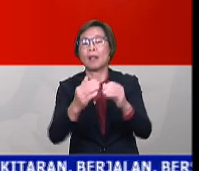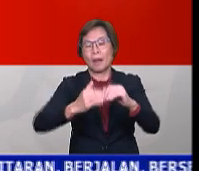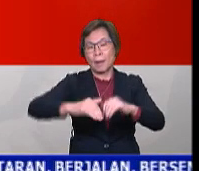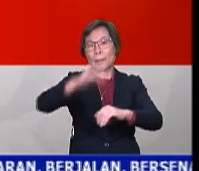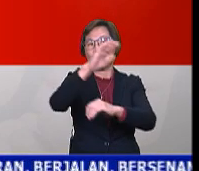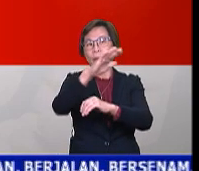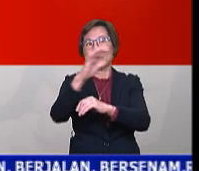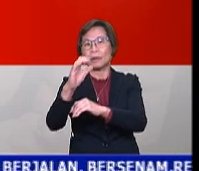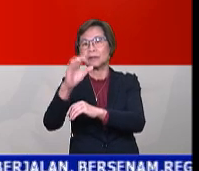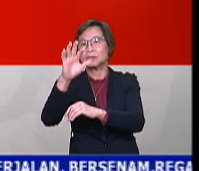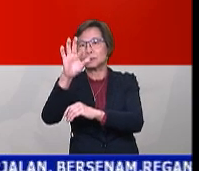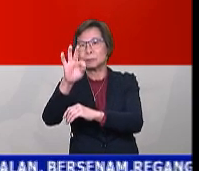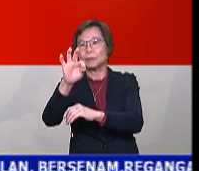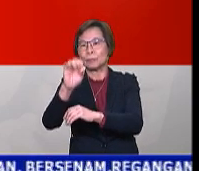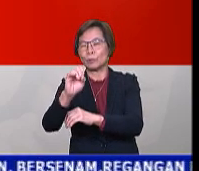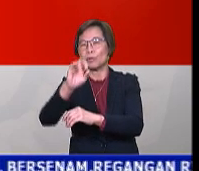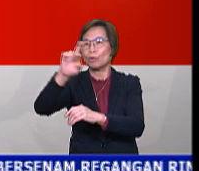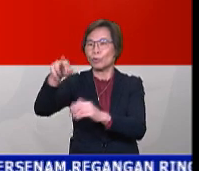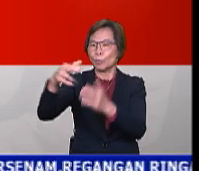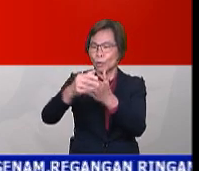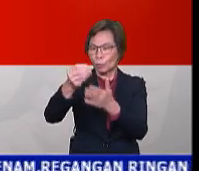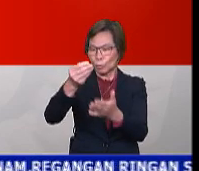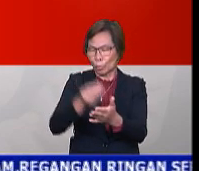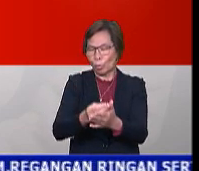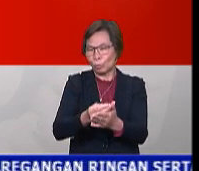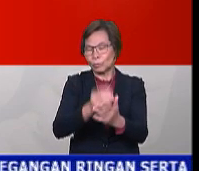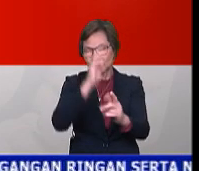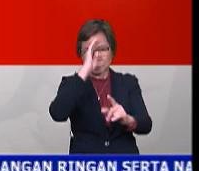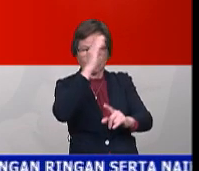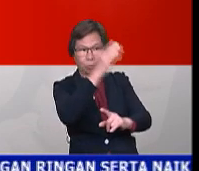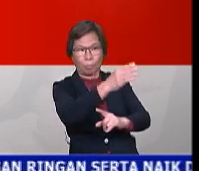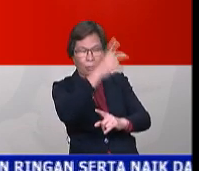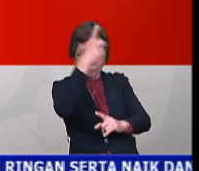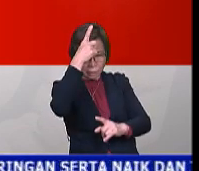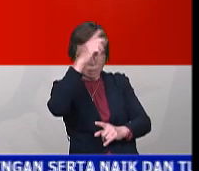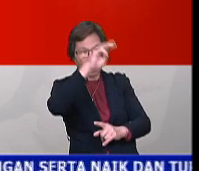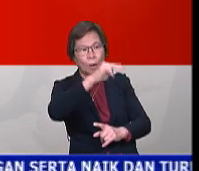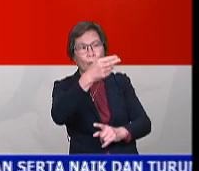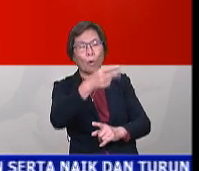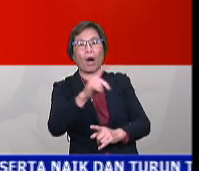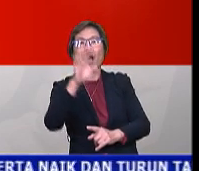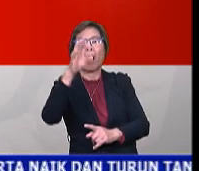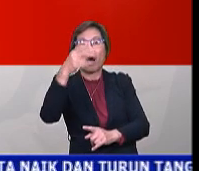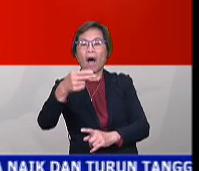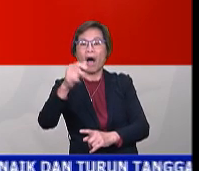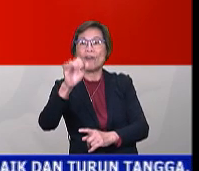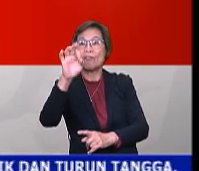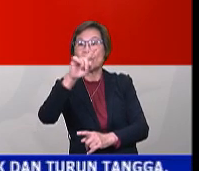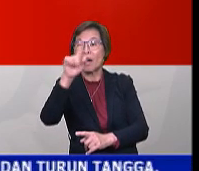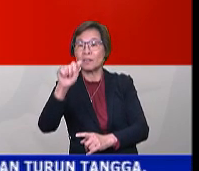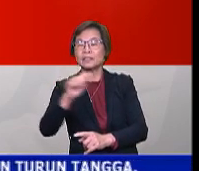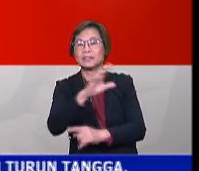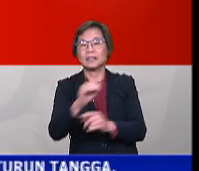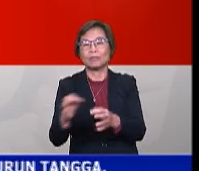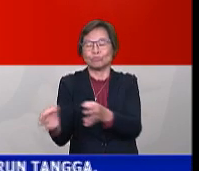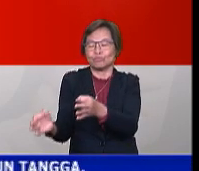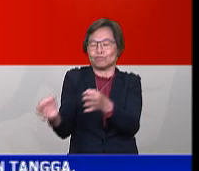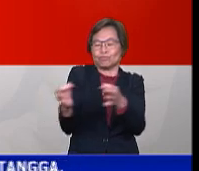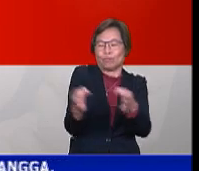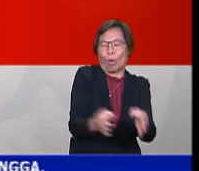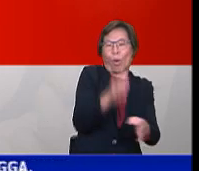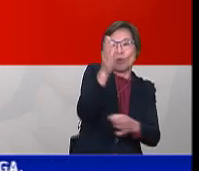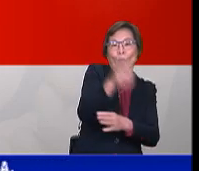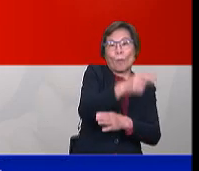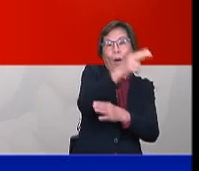RM590,000 dikenakan terhadap Datu Muhammad Hafarizan termasuk lanjutan daripada